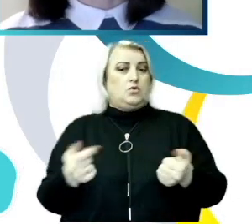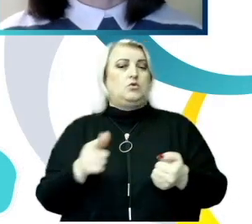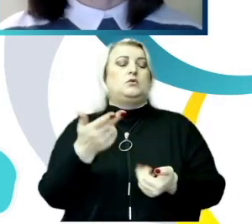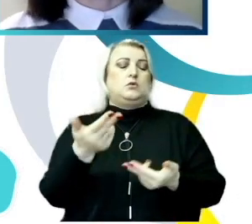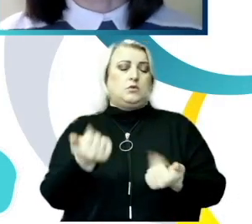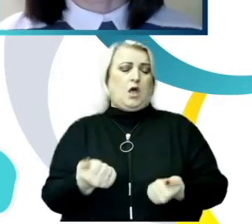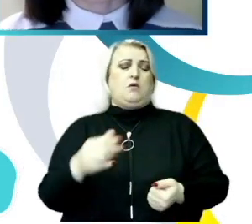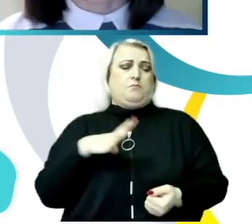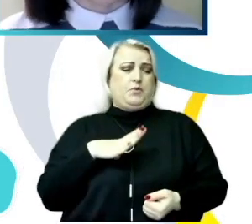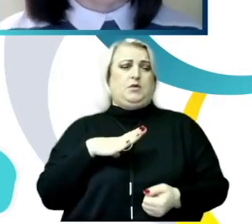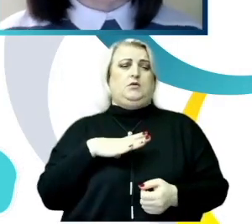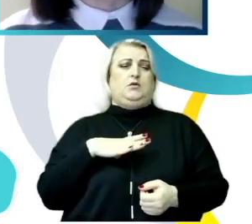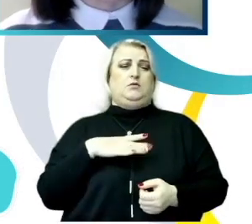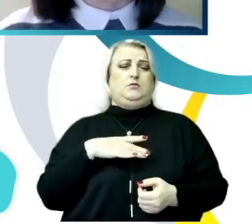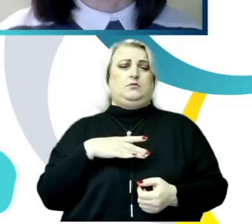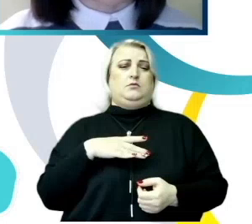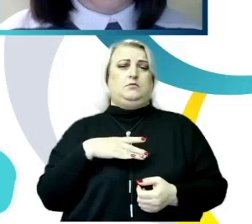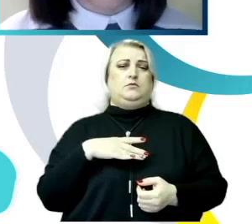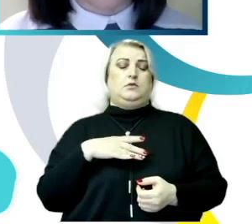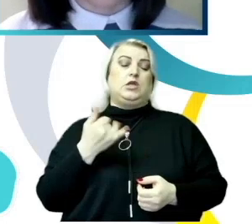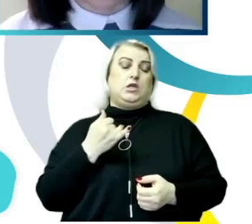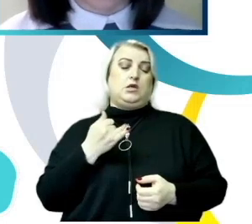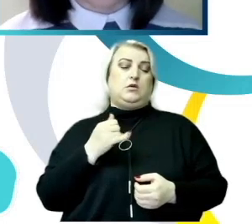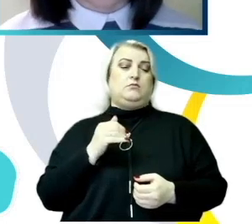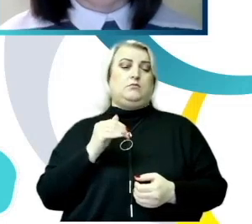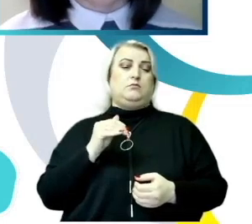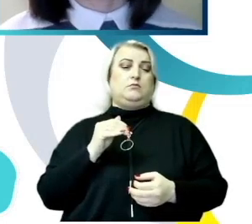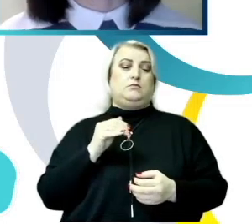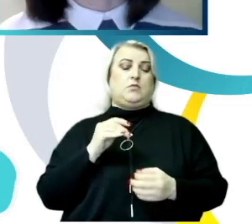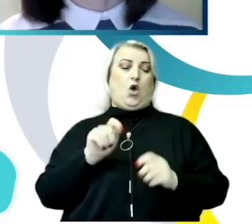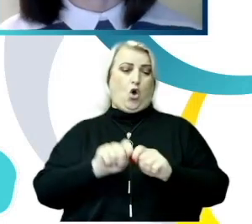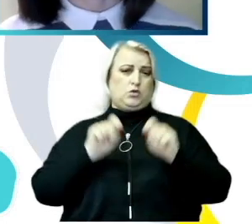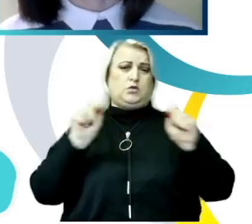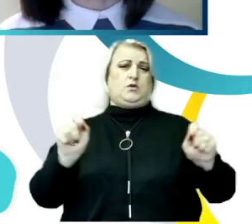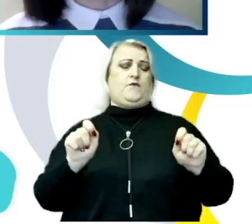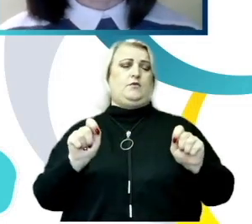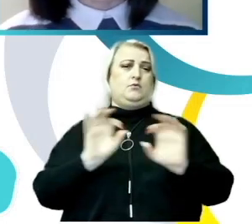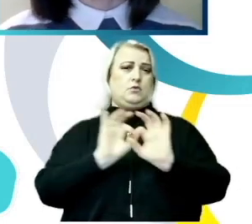sexuală și tind să le raporteze sau să vorbească despre acestea.